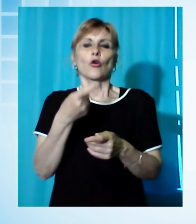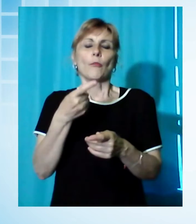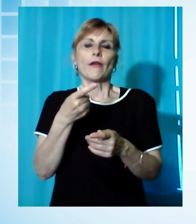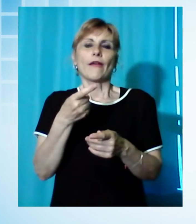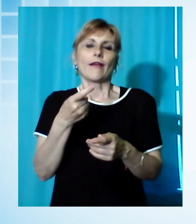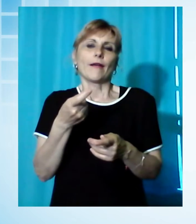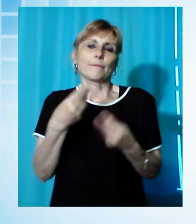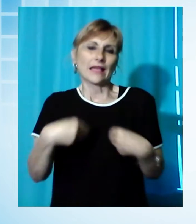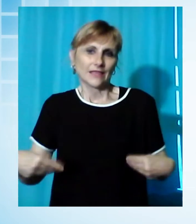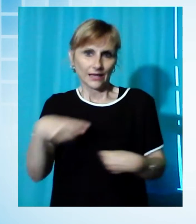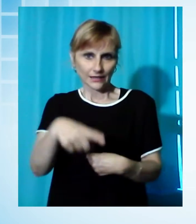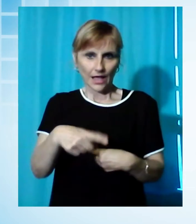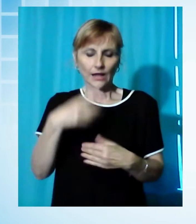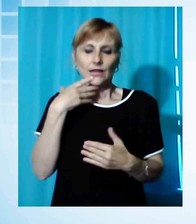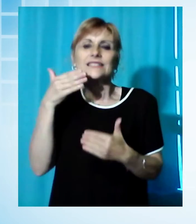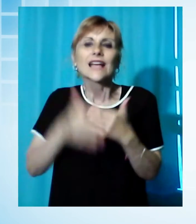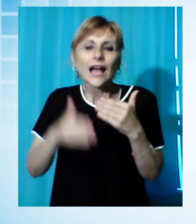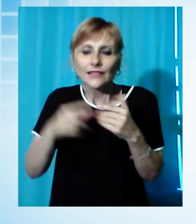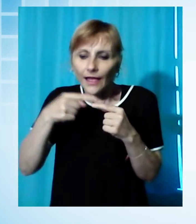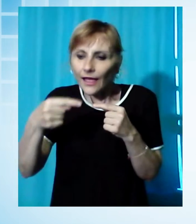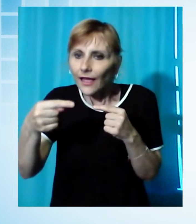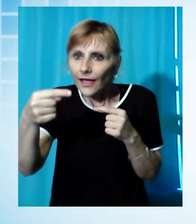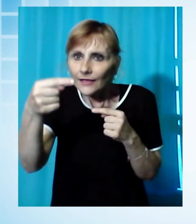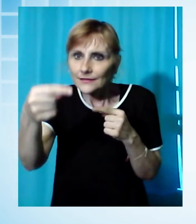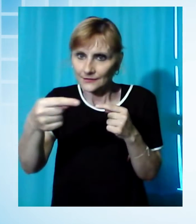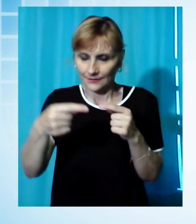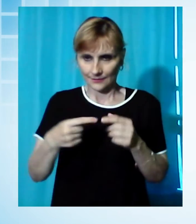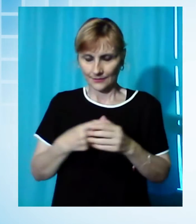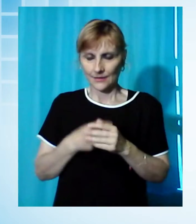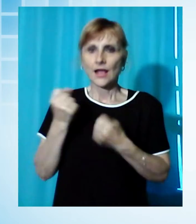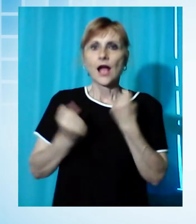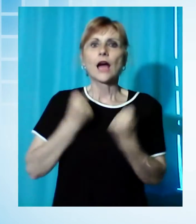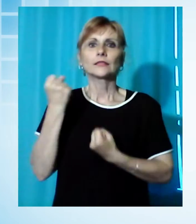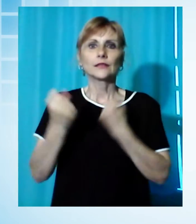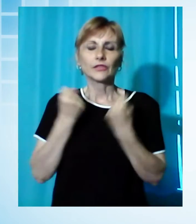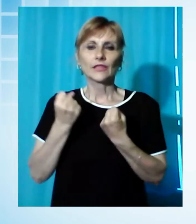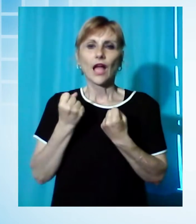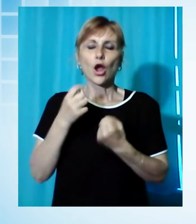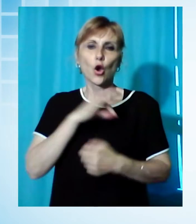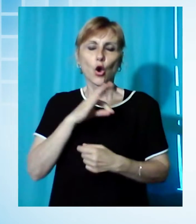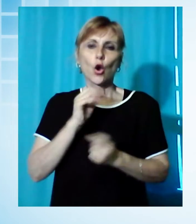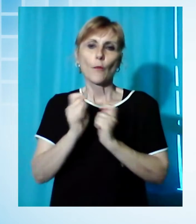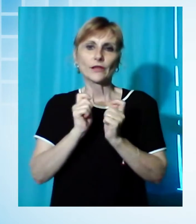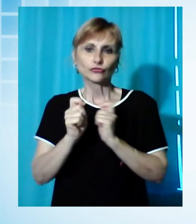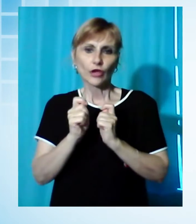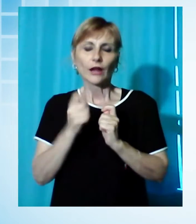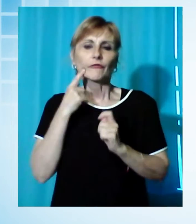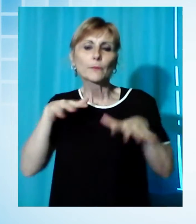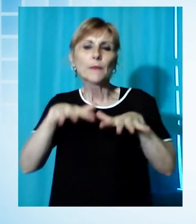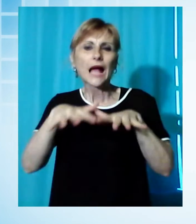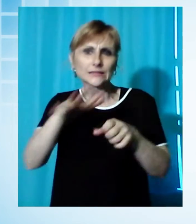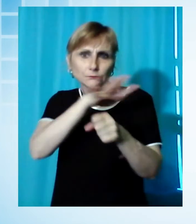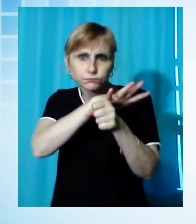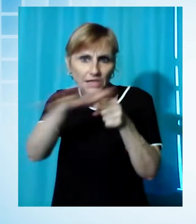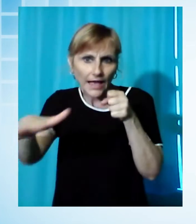pagamento nei mesi successivi. Le attività commerciali a causa del lockdown hanno i magazzini pieni di merce in venduta